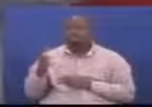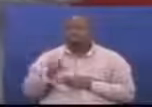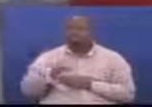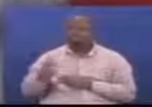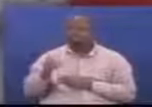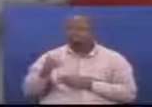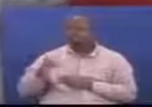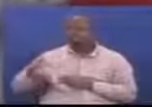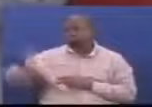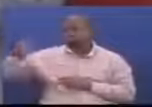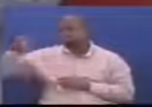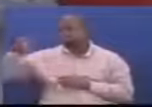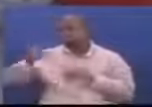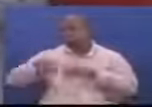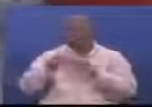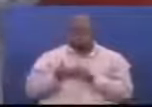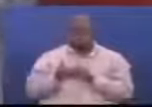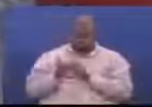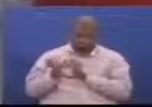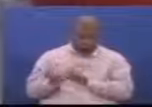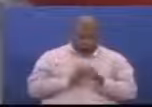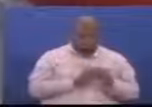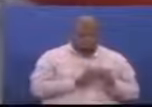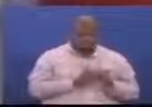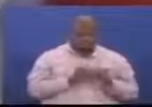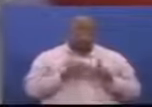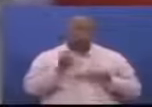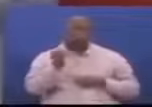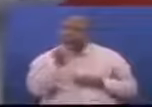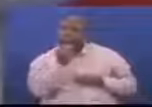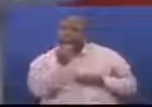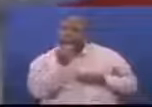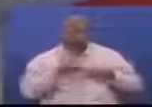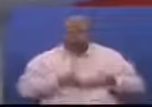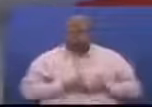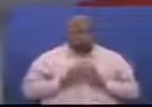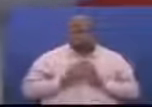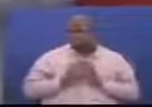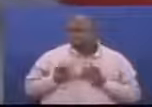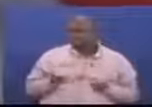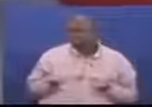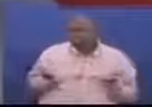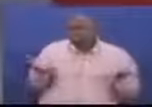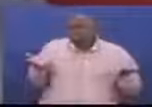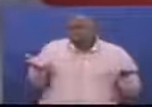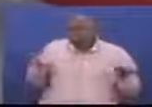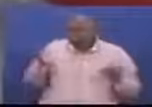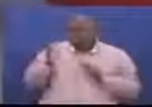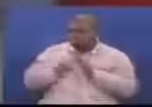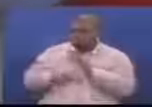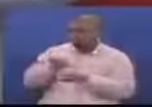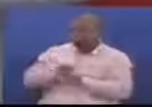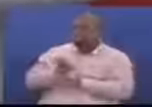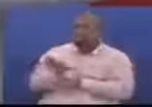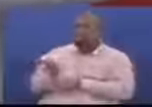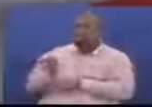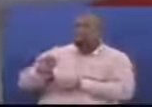Tunapanga kuzalisha chakula Hei Mwenyekiti Hei ni yele majani ya ngombe